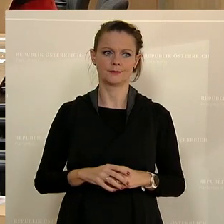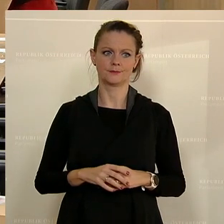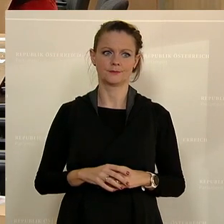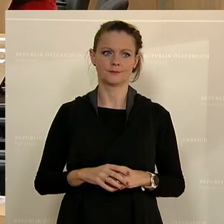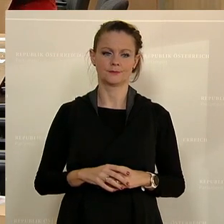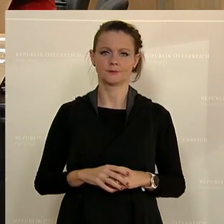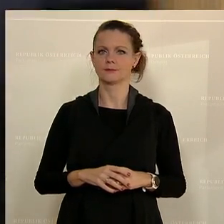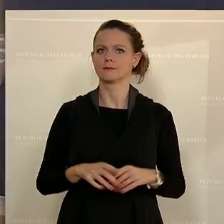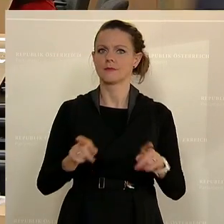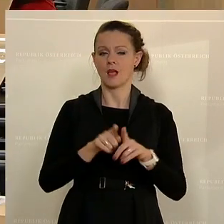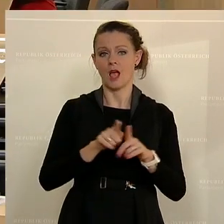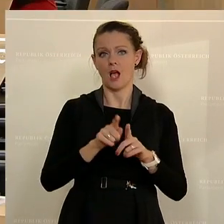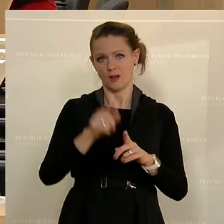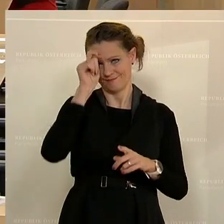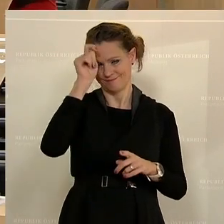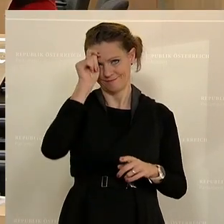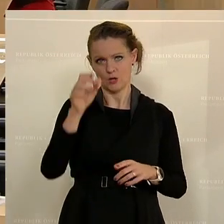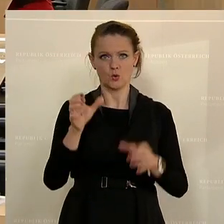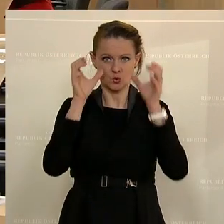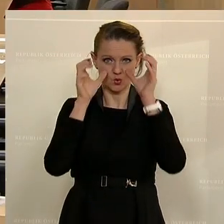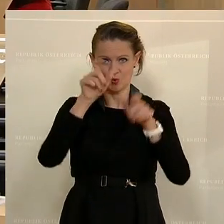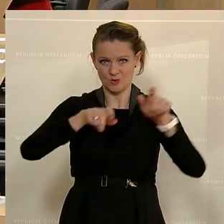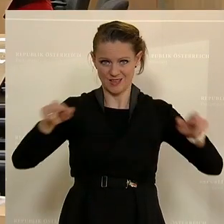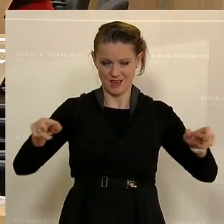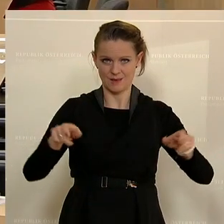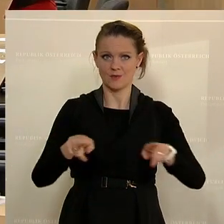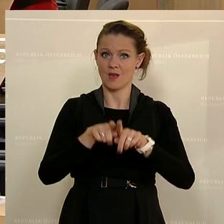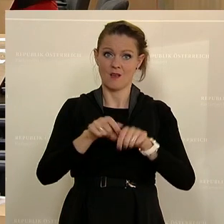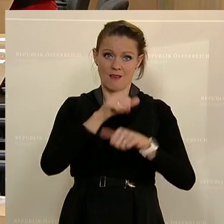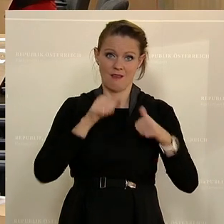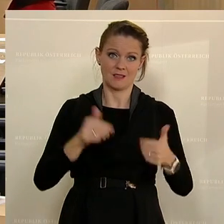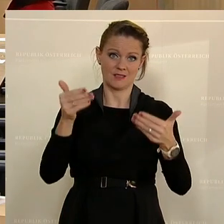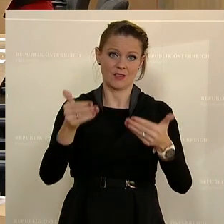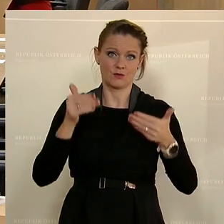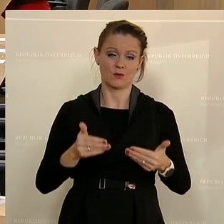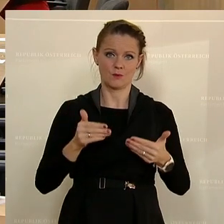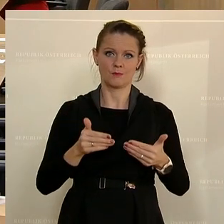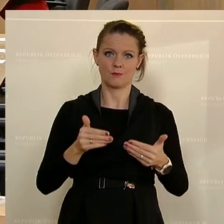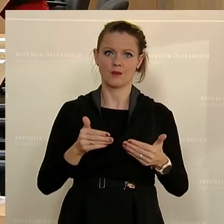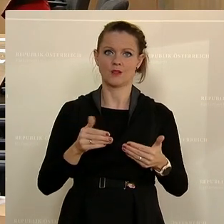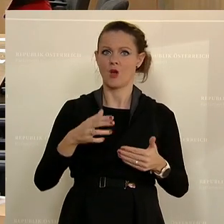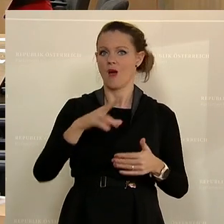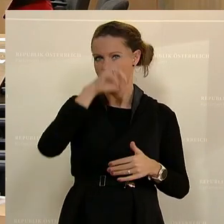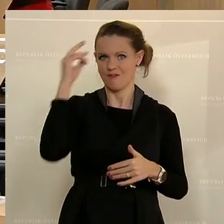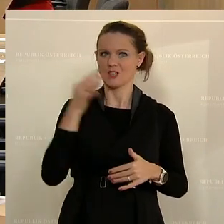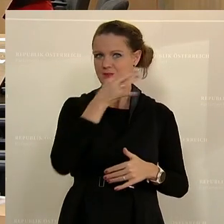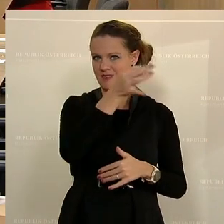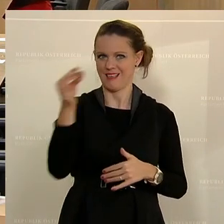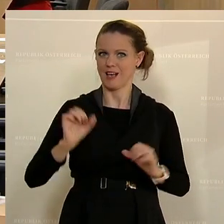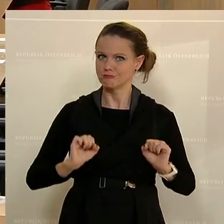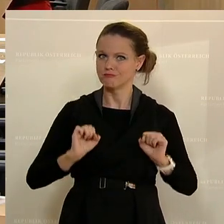Zuseherinnen und Zuseher und vor allem auch herzlich willkommen den Initiatorinnen dieses Volksbegehren.